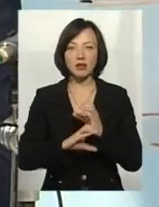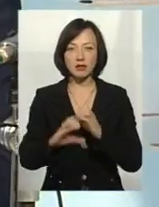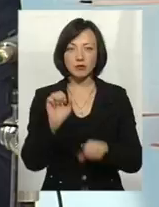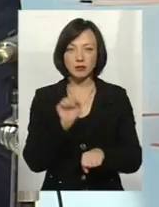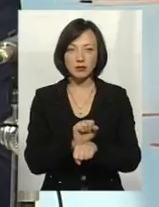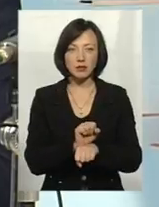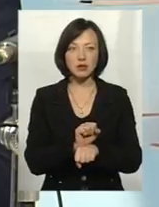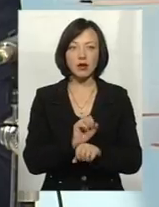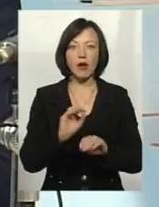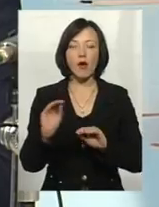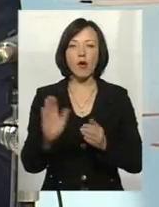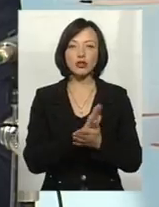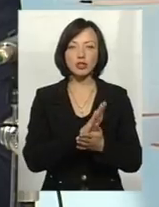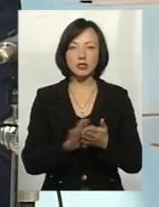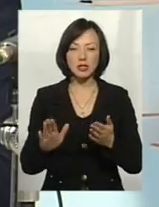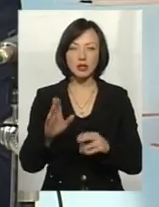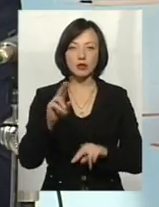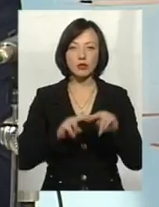влаштування очисних споруд.